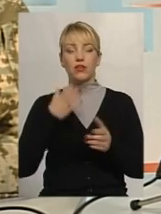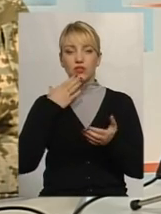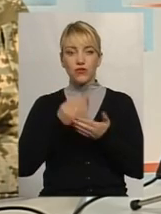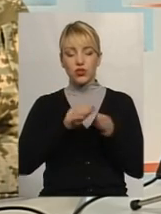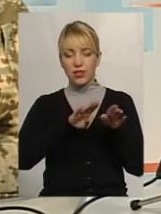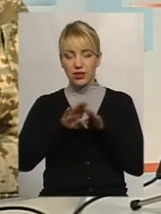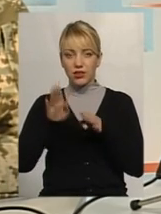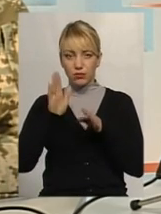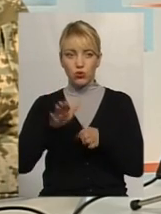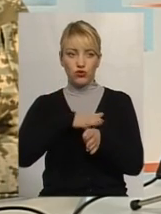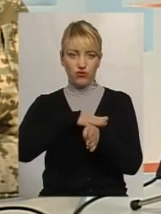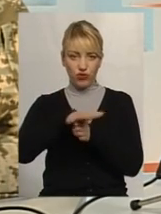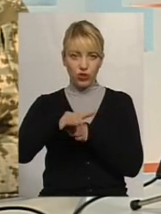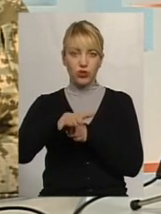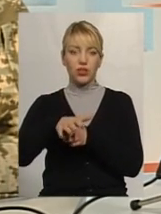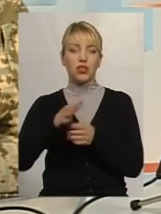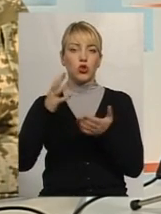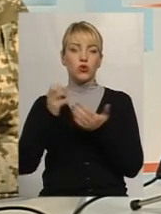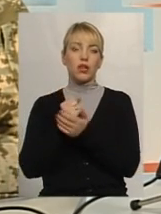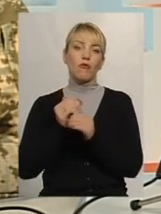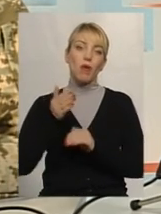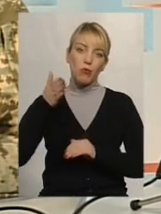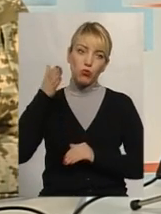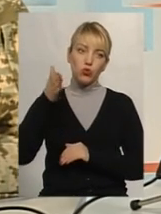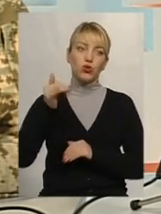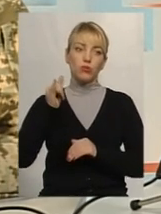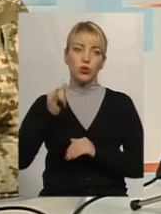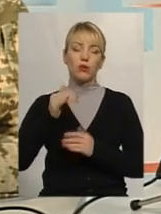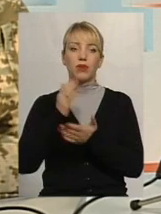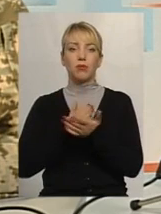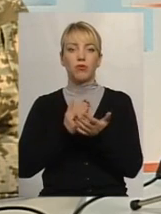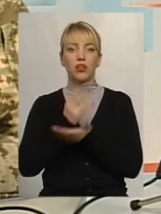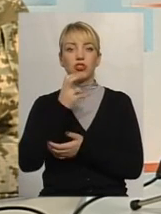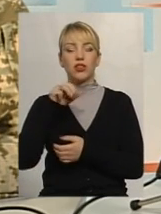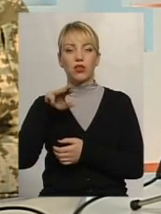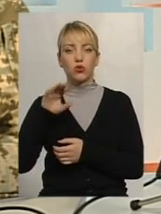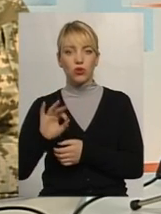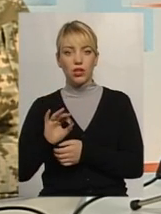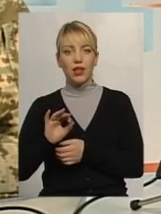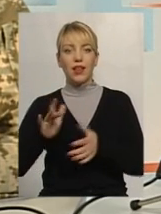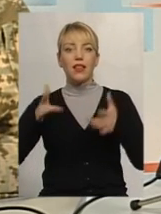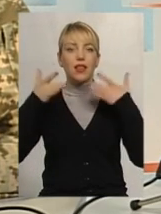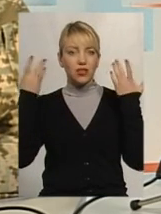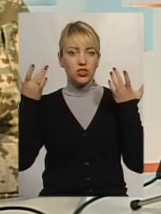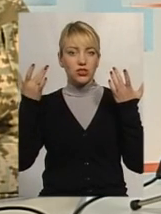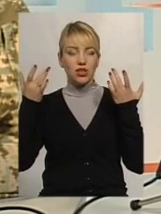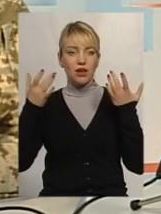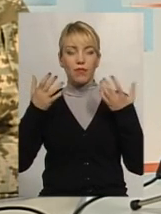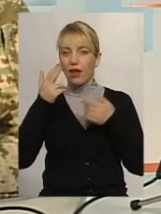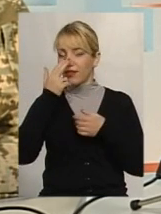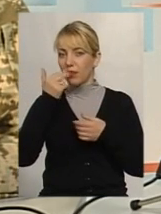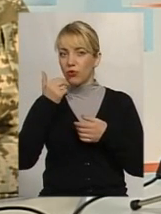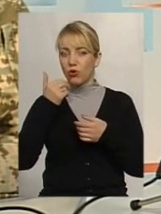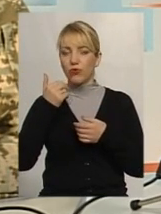будуть виконані, досягнуті в майбутньому. Зрештою, перебуваючи в НАТО, легше адаптовуватись,